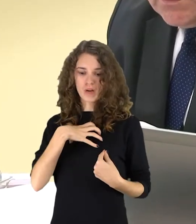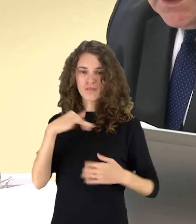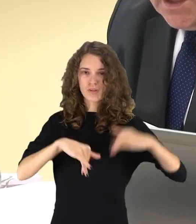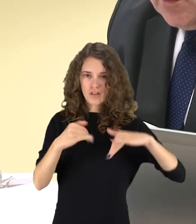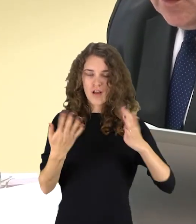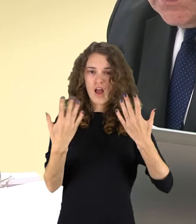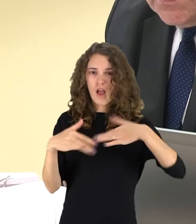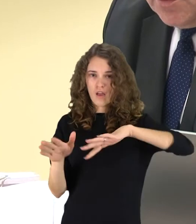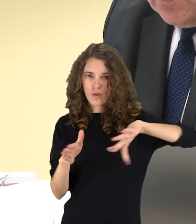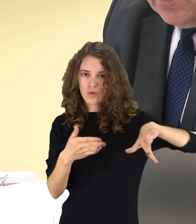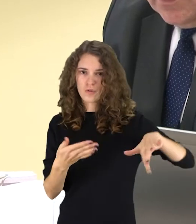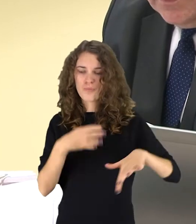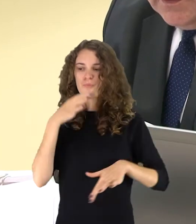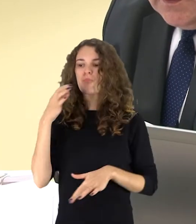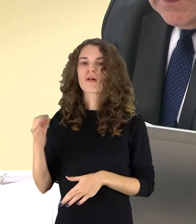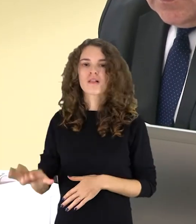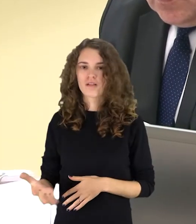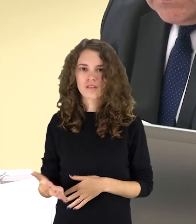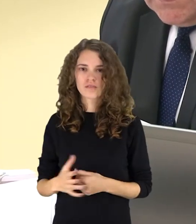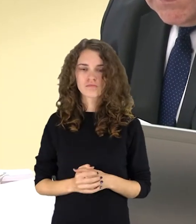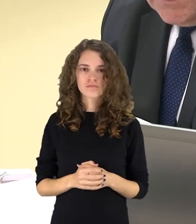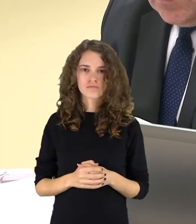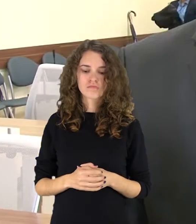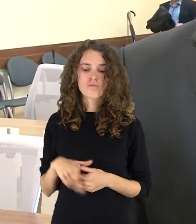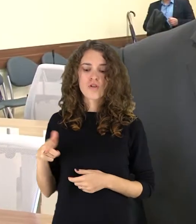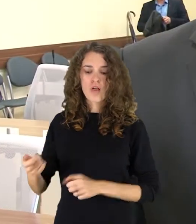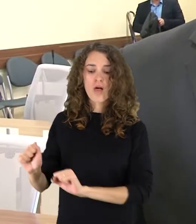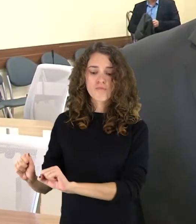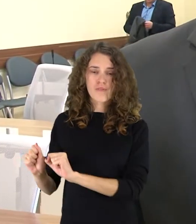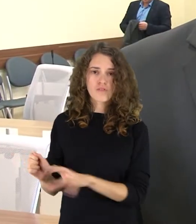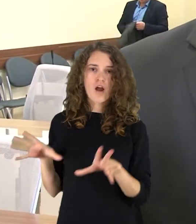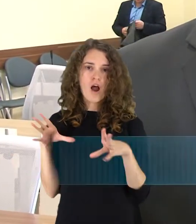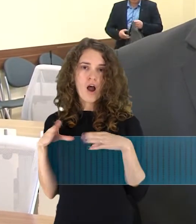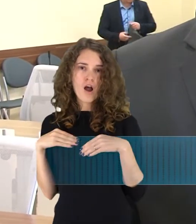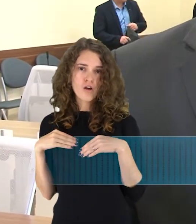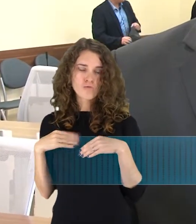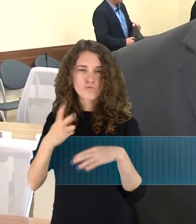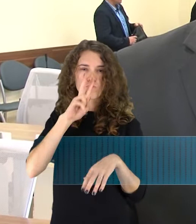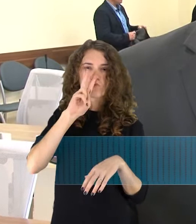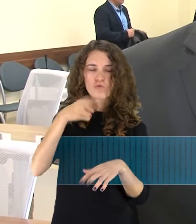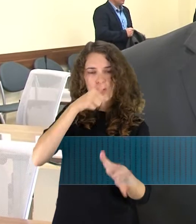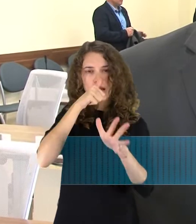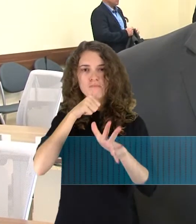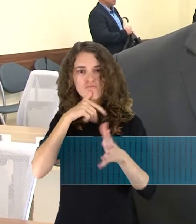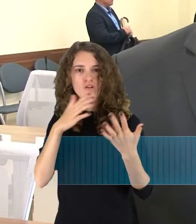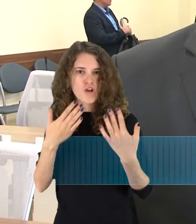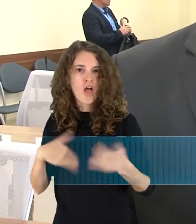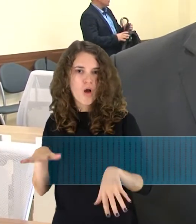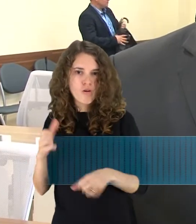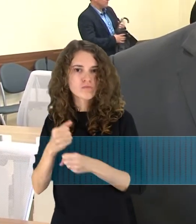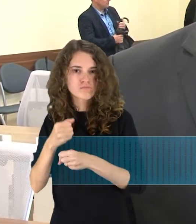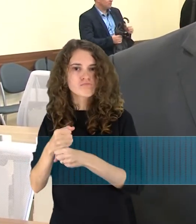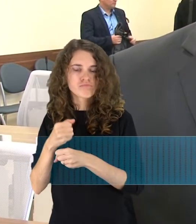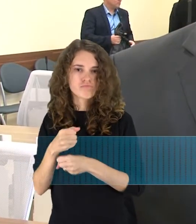meras pabalsavimo netviravo ar palaikė savo pavaduotojai ir kolicijos narii. Su vicemeru dirbame jau du su pusę